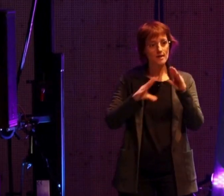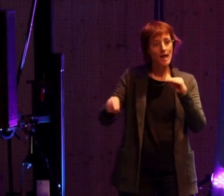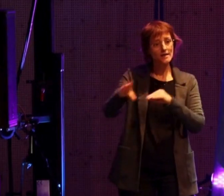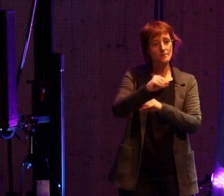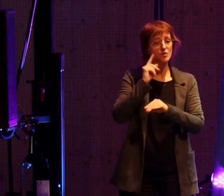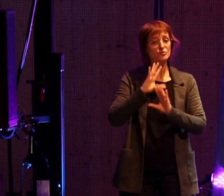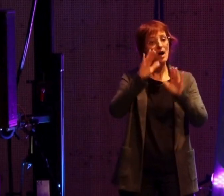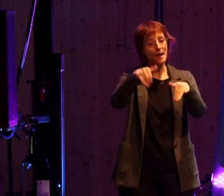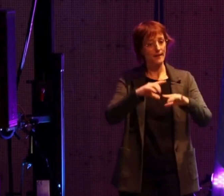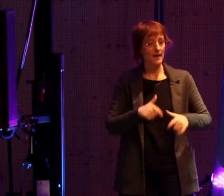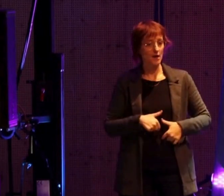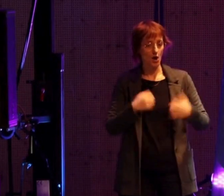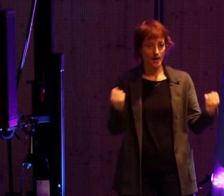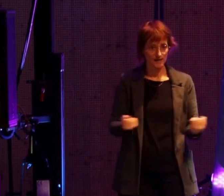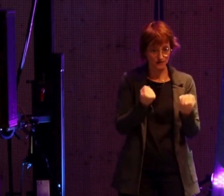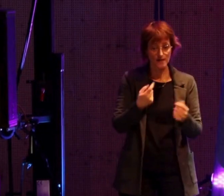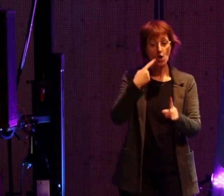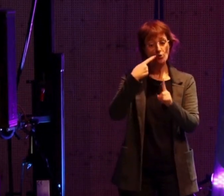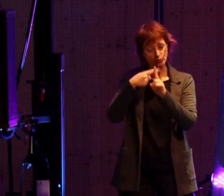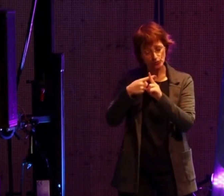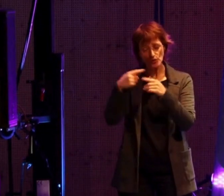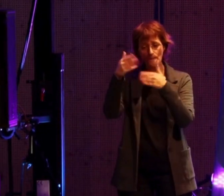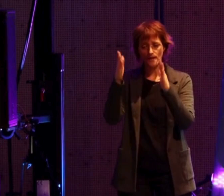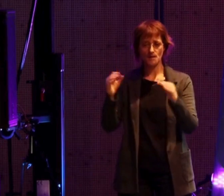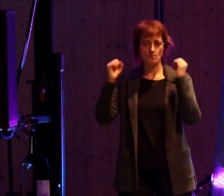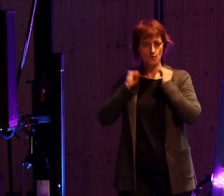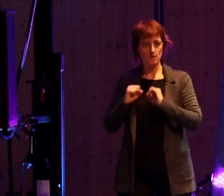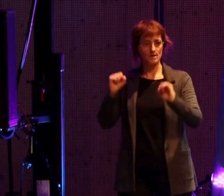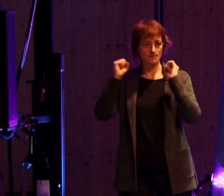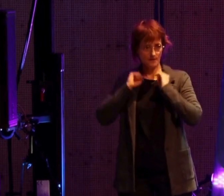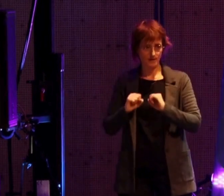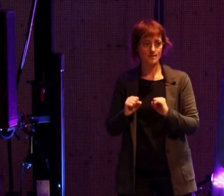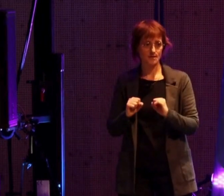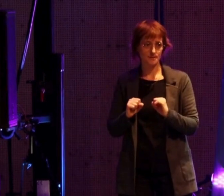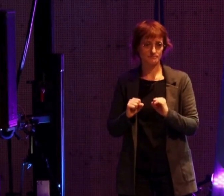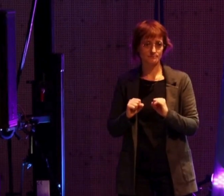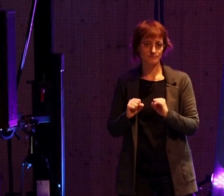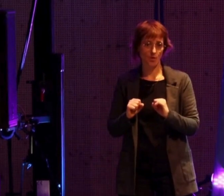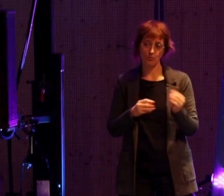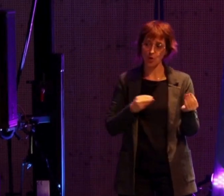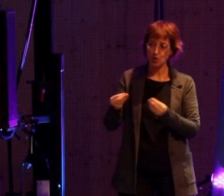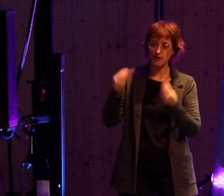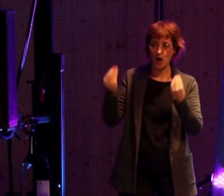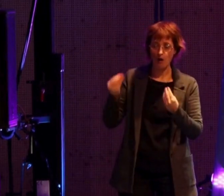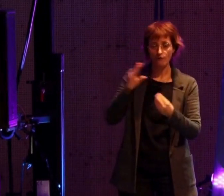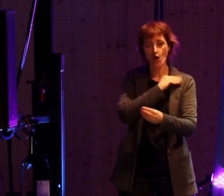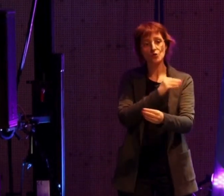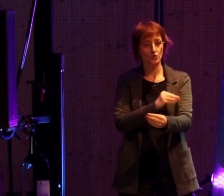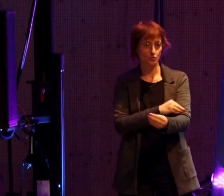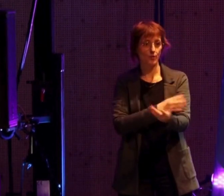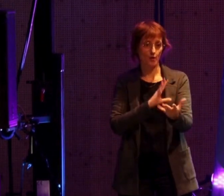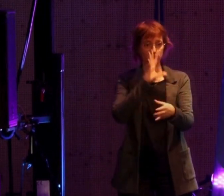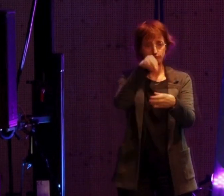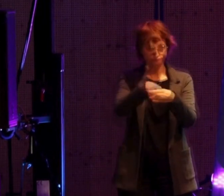périscolaire, en plus d'un gymnase qui va également permettre aux enfants de faire du sport en étant